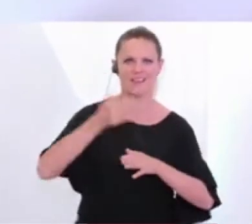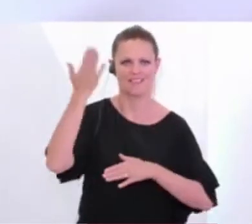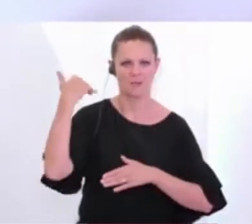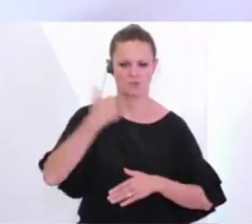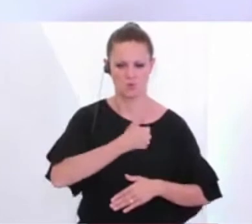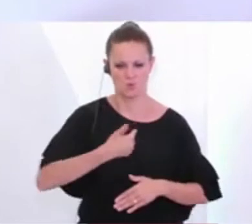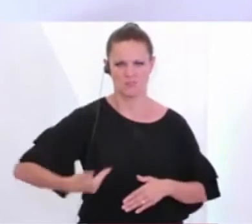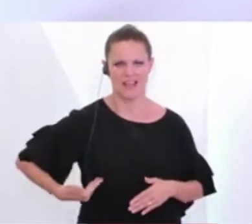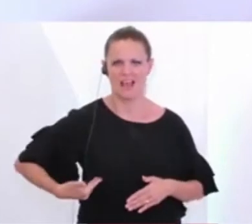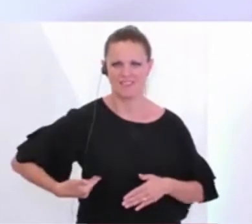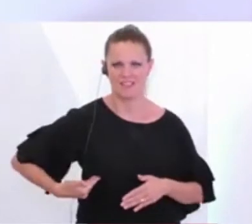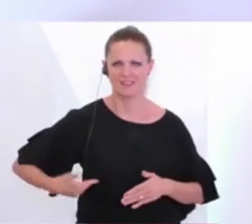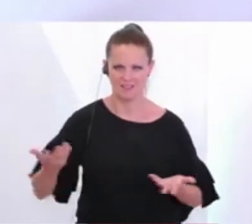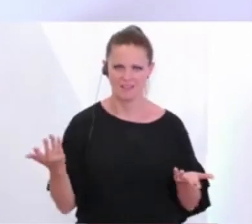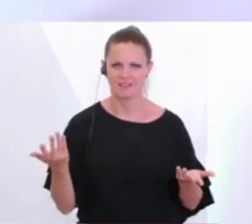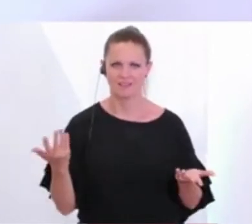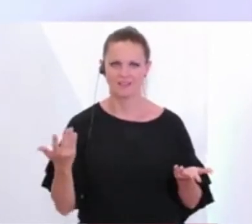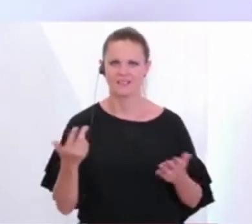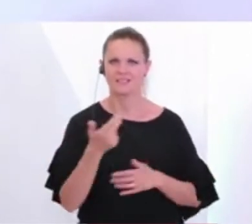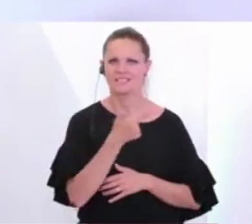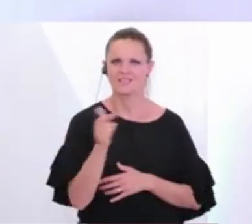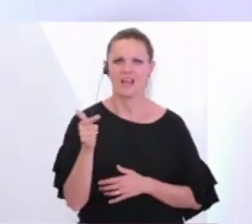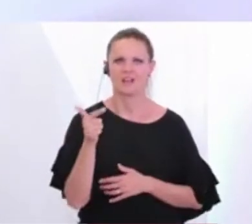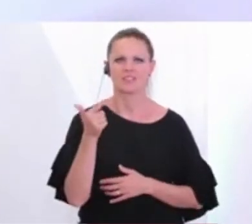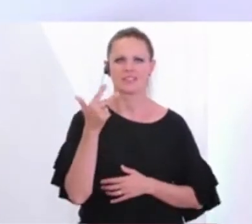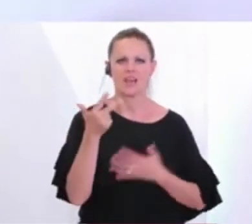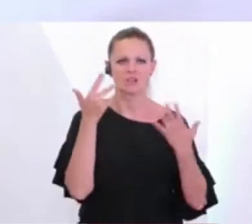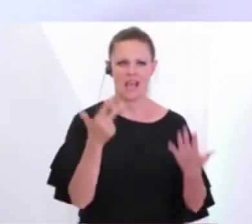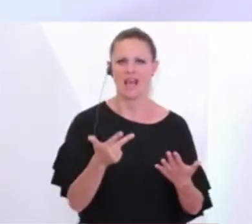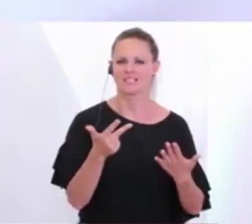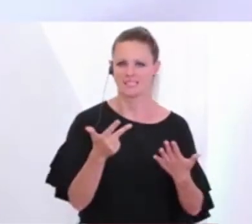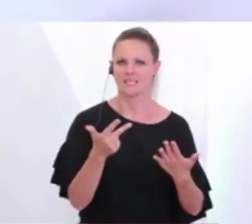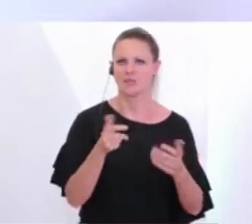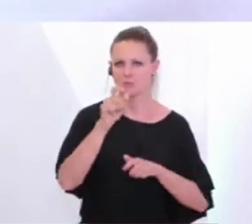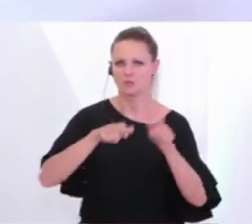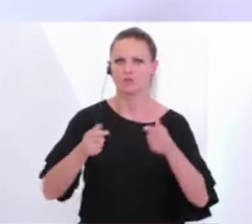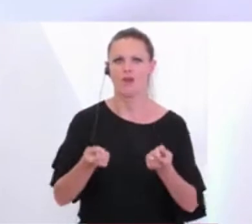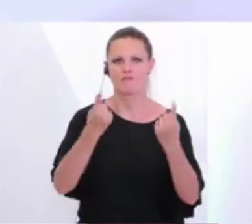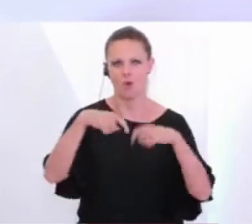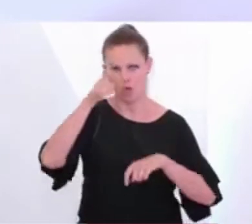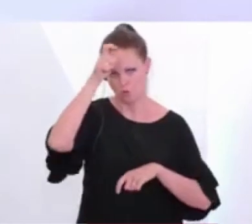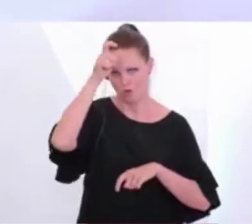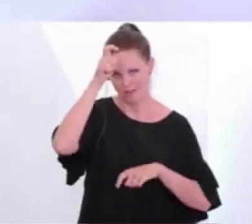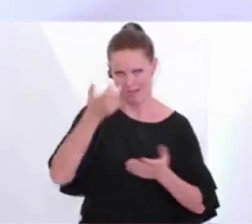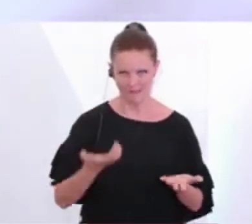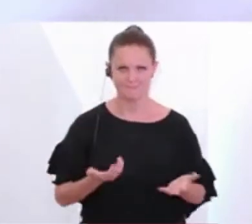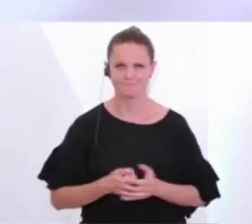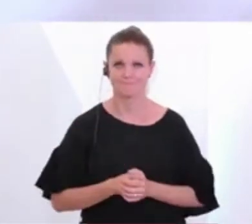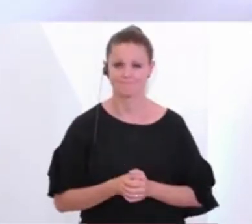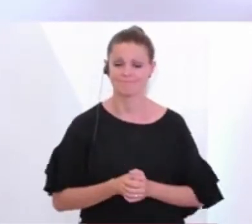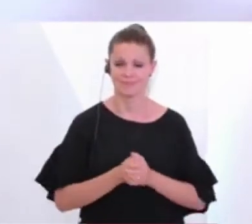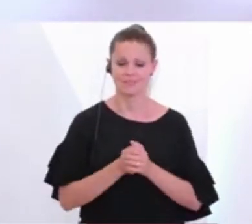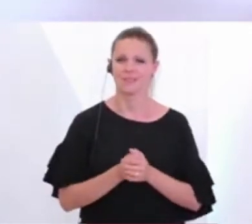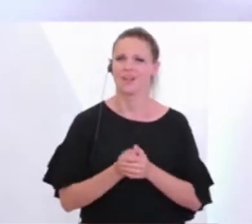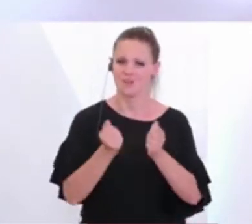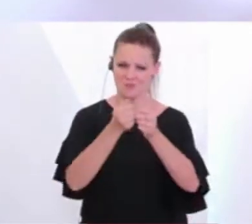Jugoslawien und fast 283.000 Menschen haben ihre Wurzeln auch in der Türkei. Und diese Menschen nehmen natürlich nicht nur ihre Wurzeln